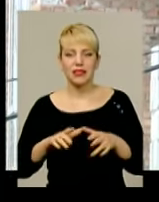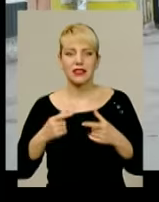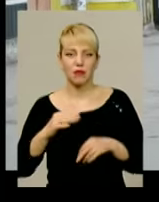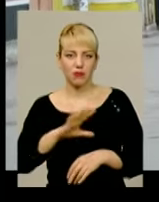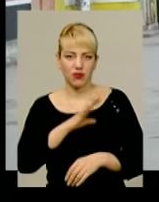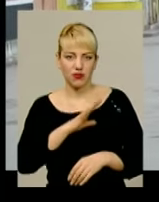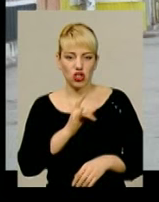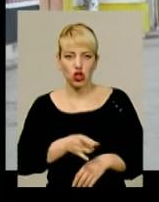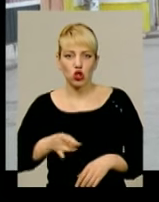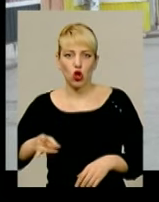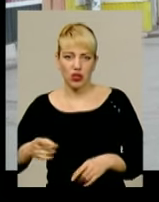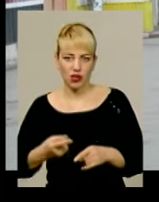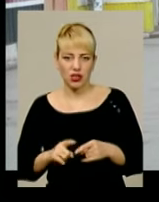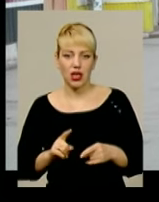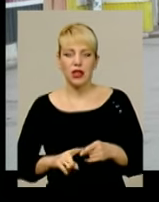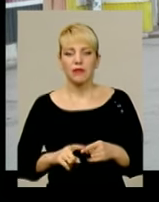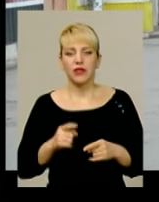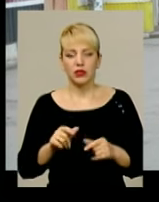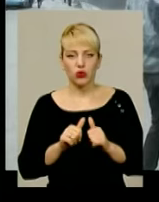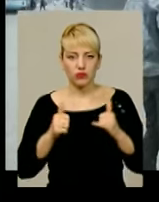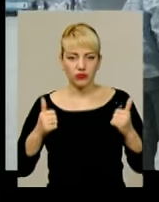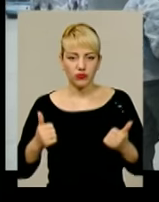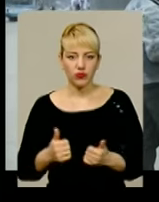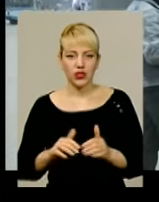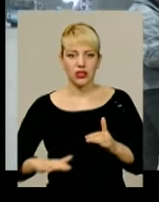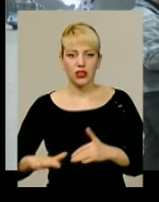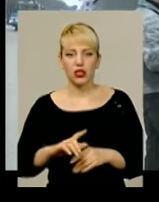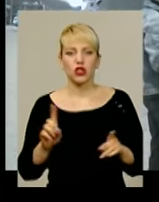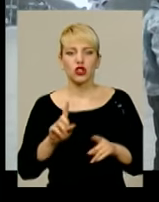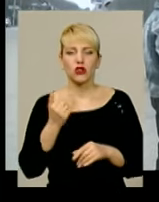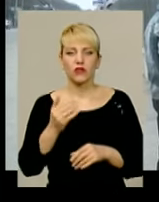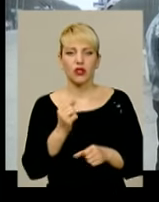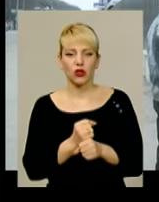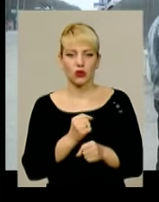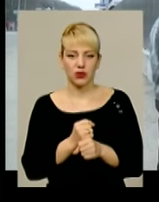зводять висотку. Решту території огороджують парканом. Хлопці, що огородите?